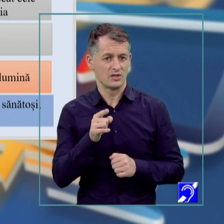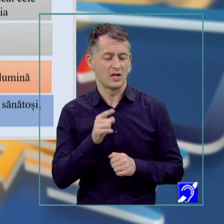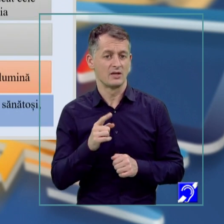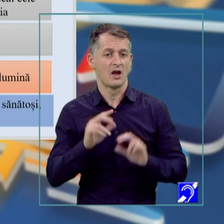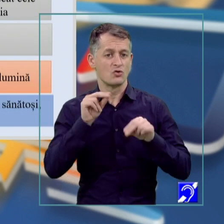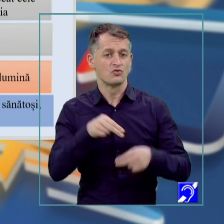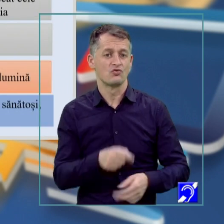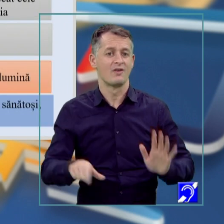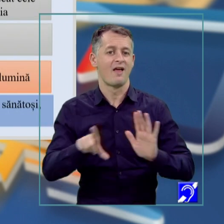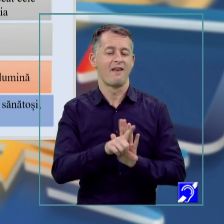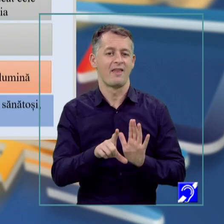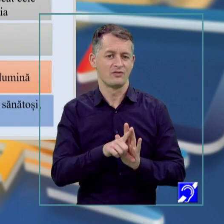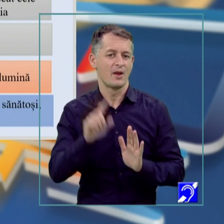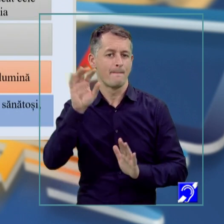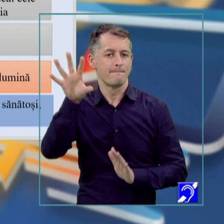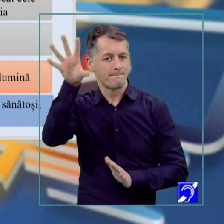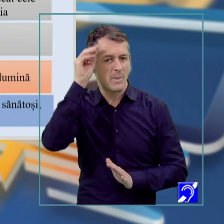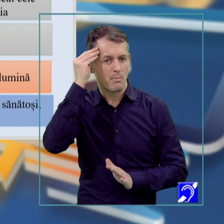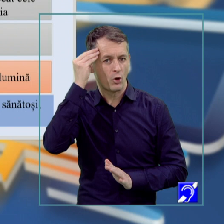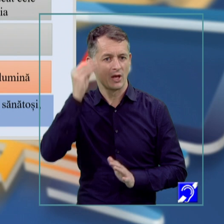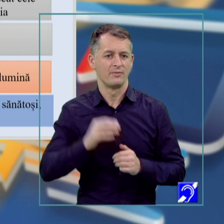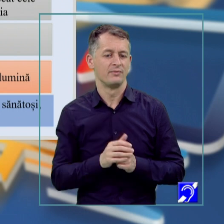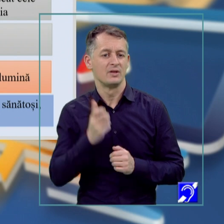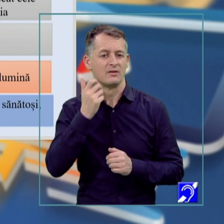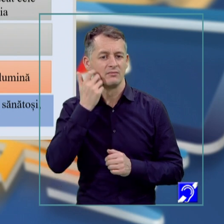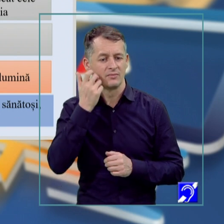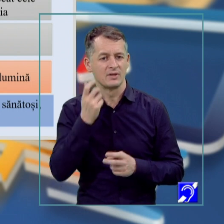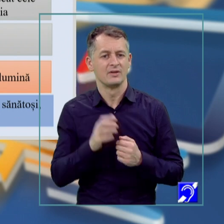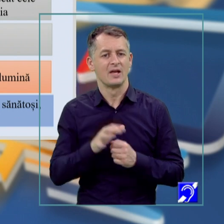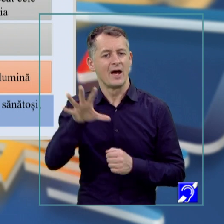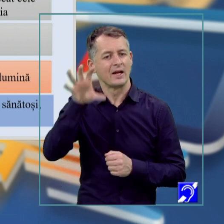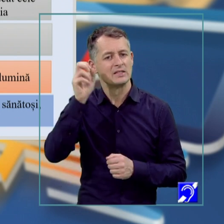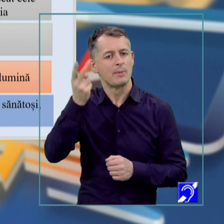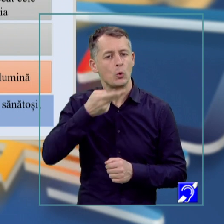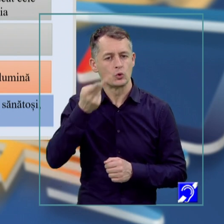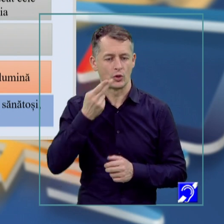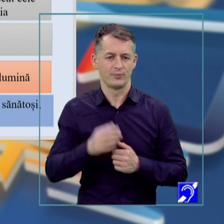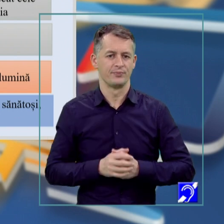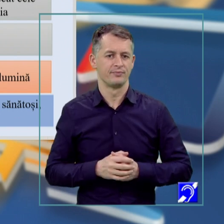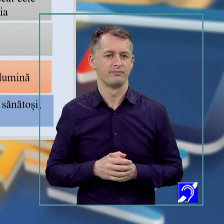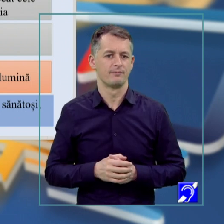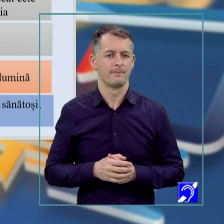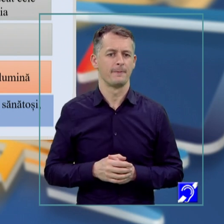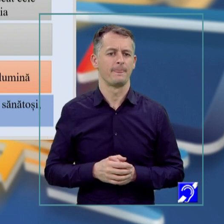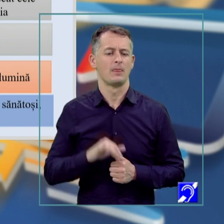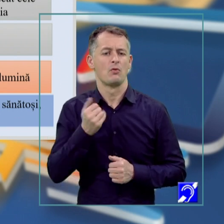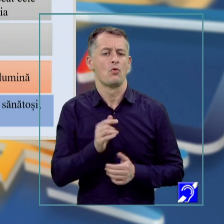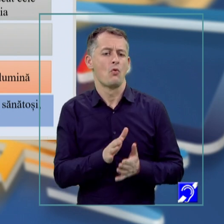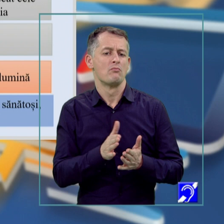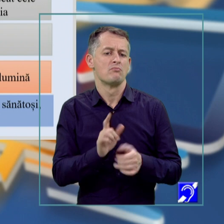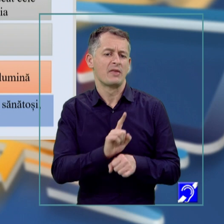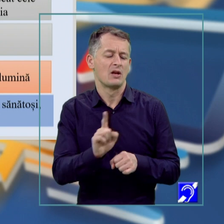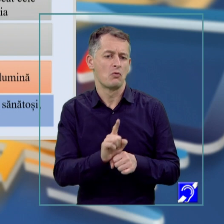memoriei, legile care nu înseamnă altceva decât să înțelegem cum reținem mai ușor. Și vom reține mai ușor materiale cu volum redus,